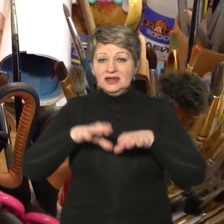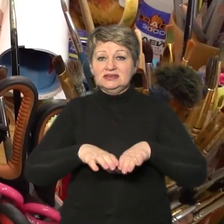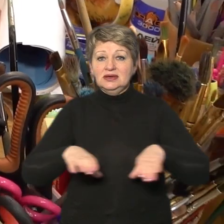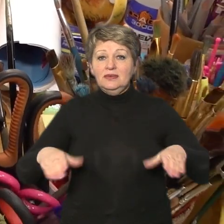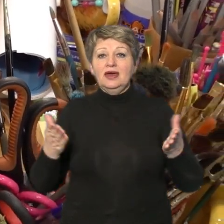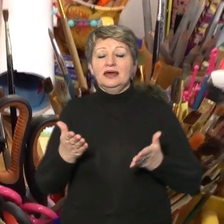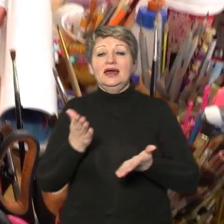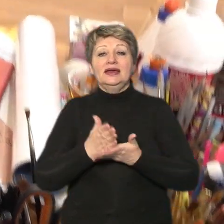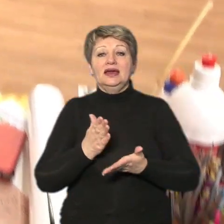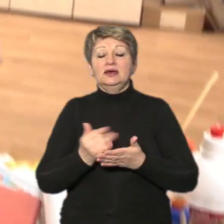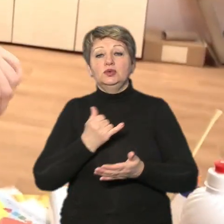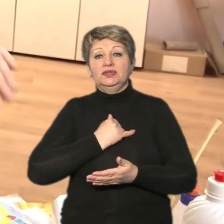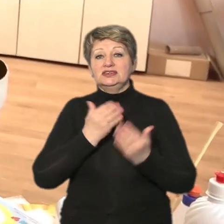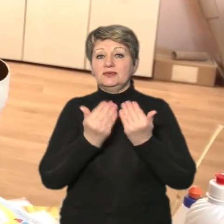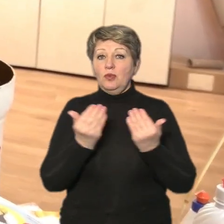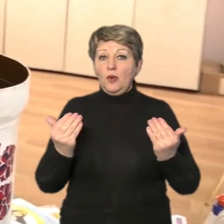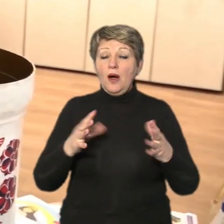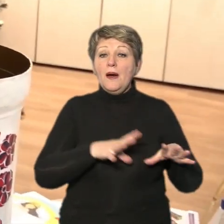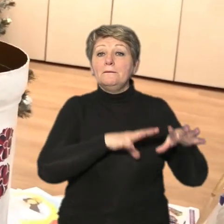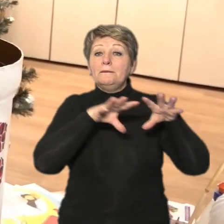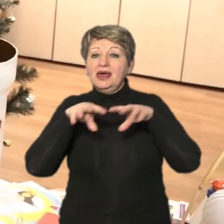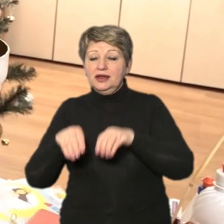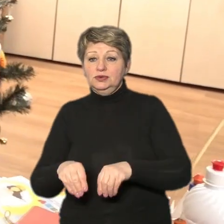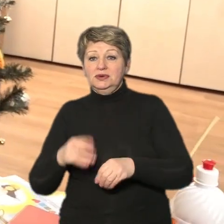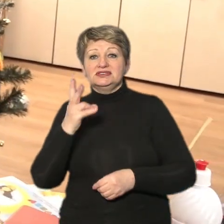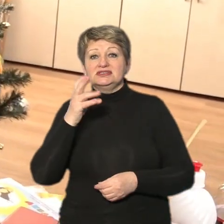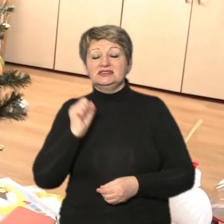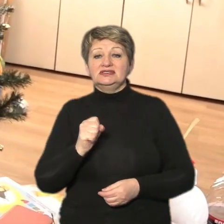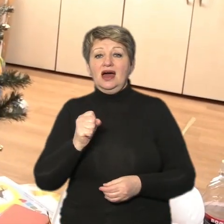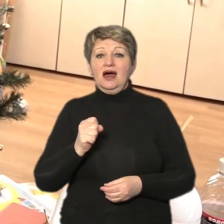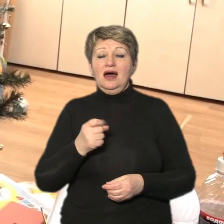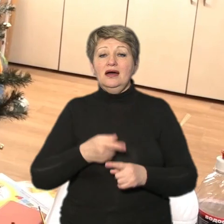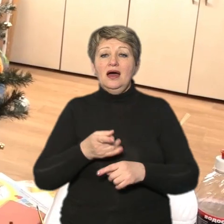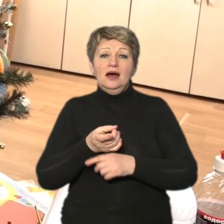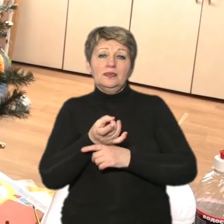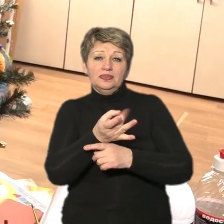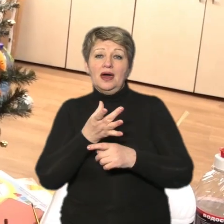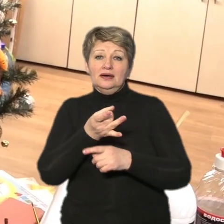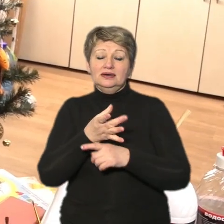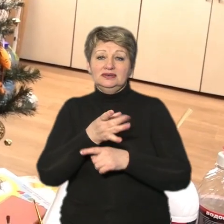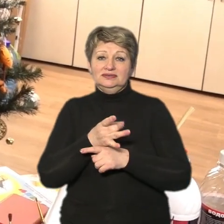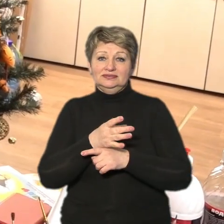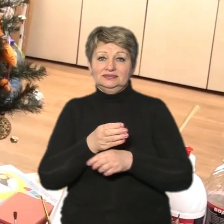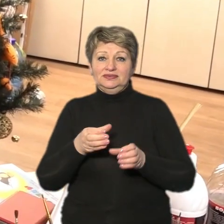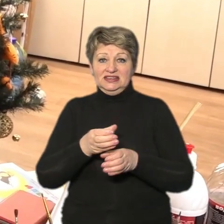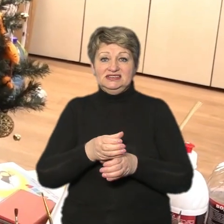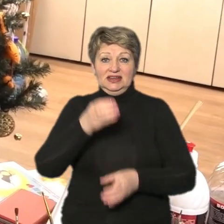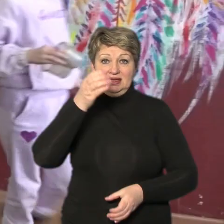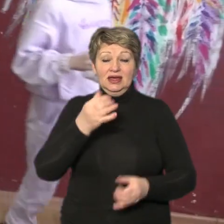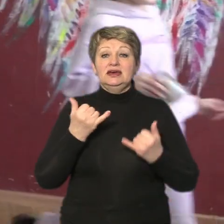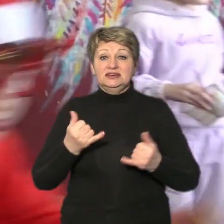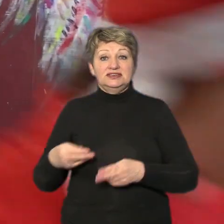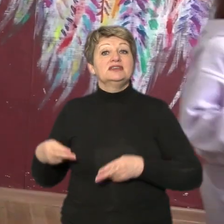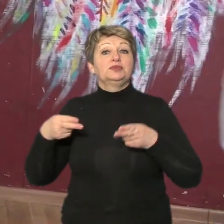які є в колекції музею переноситься на футляр від танкового снаряду і от зараз приїдуть